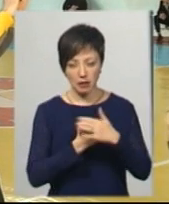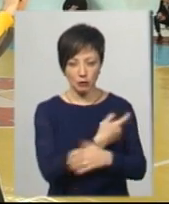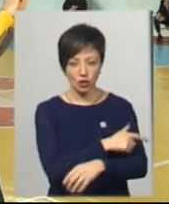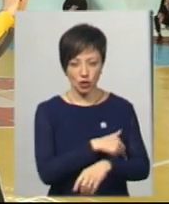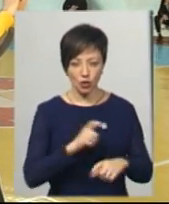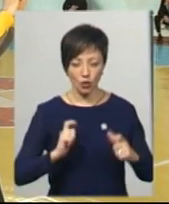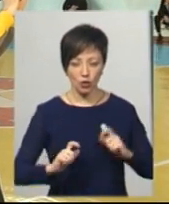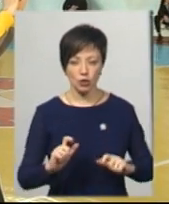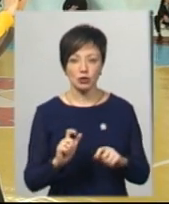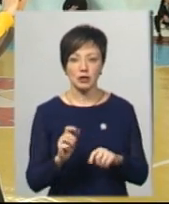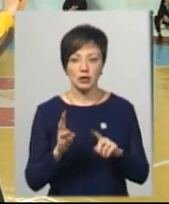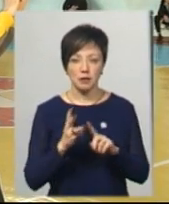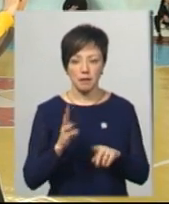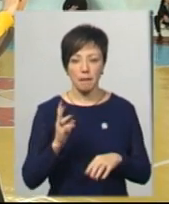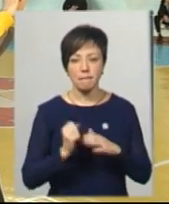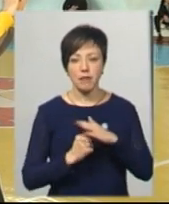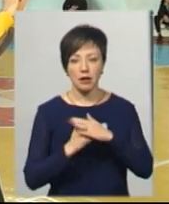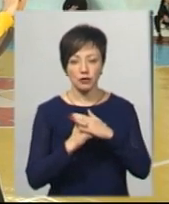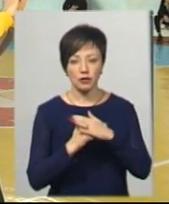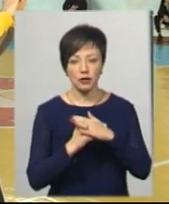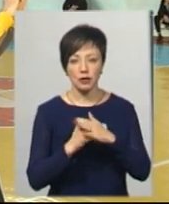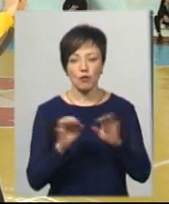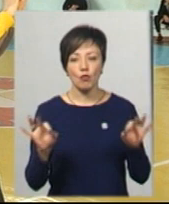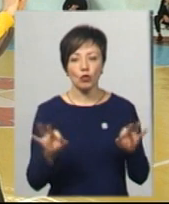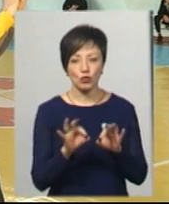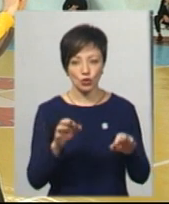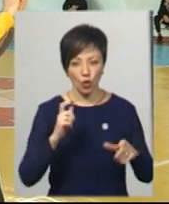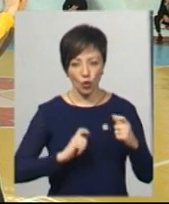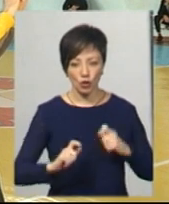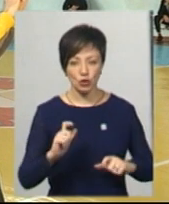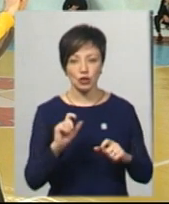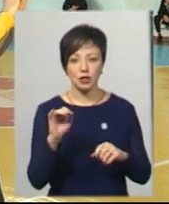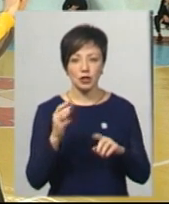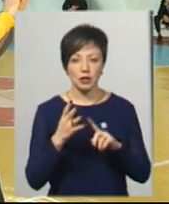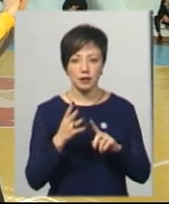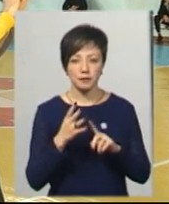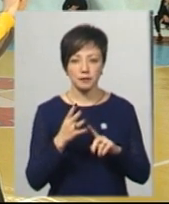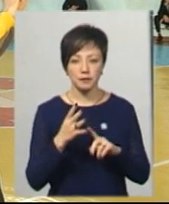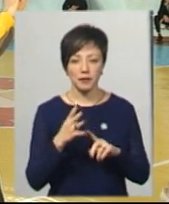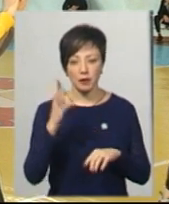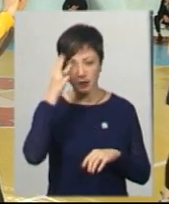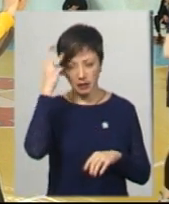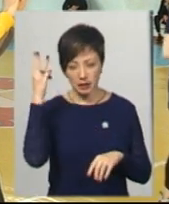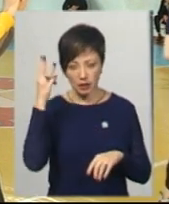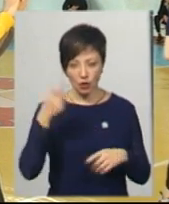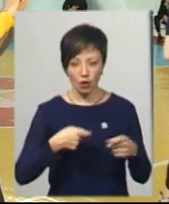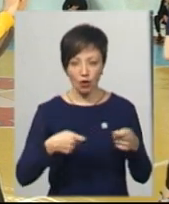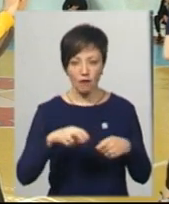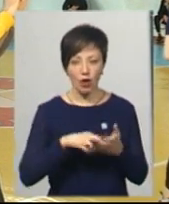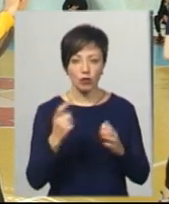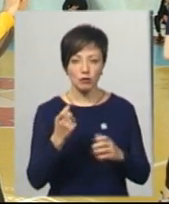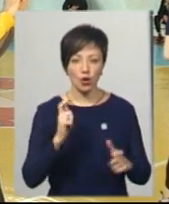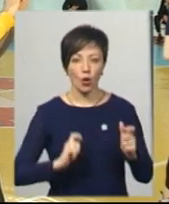медичний коледж, Хмельницький базовий МУС коледж і Хмельницький торгово-економічний